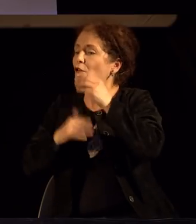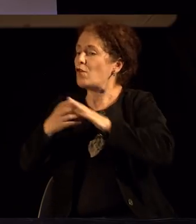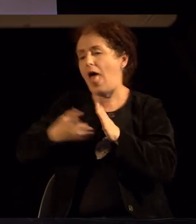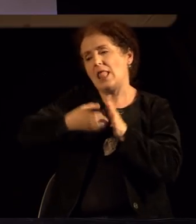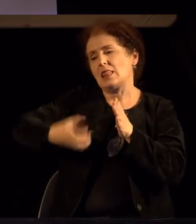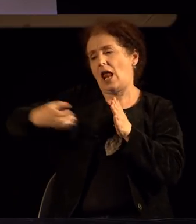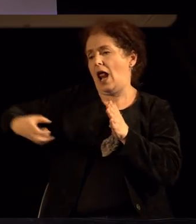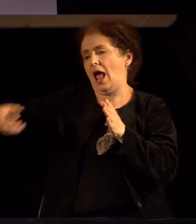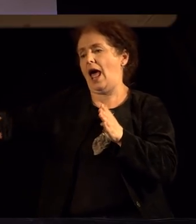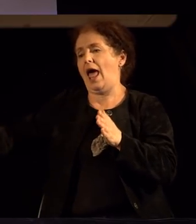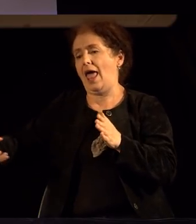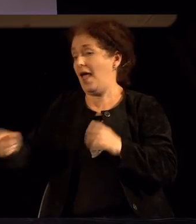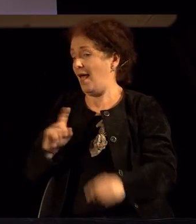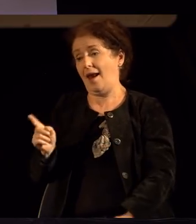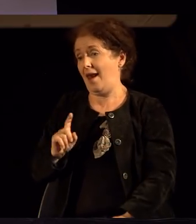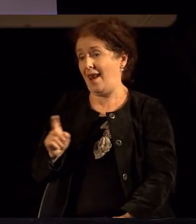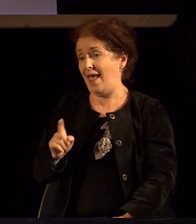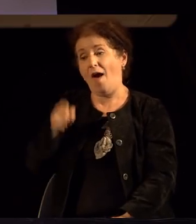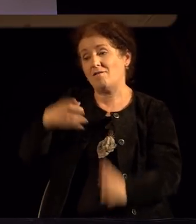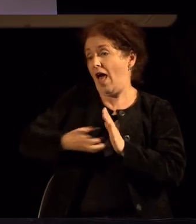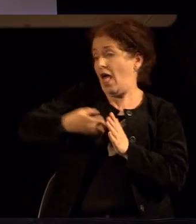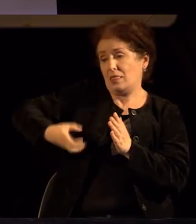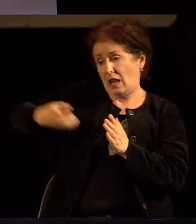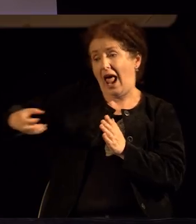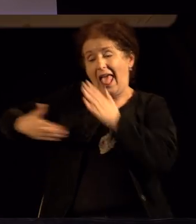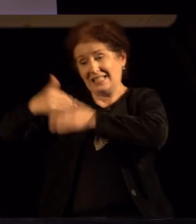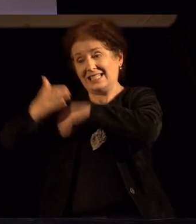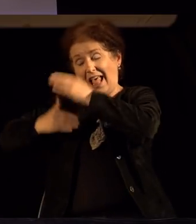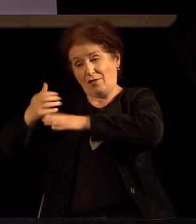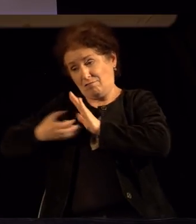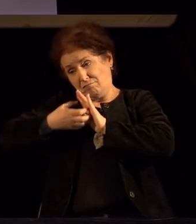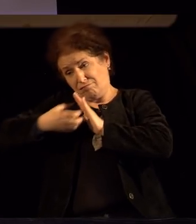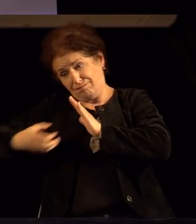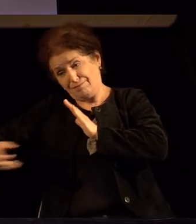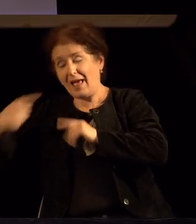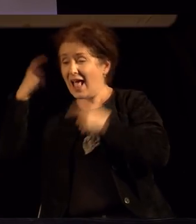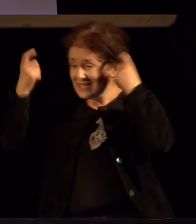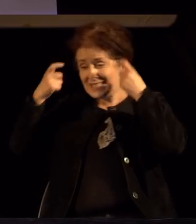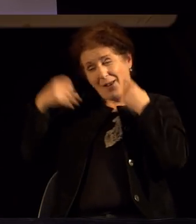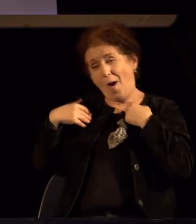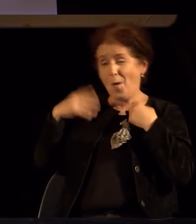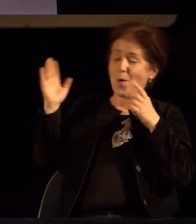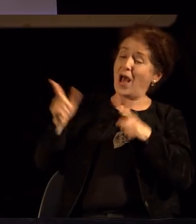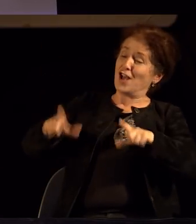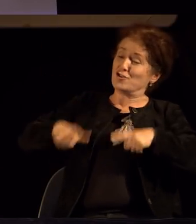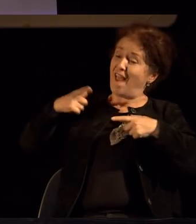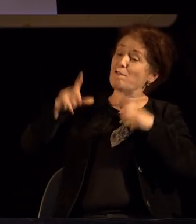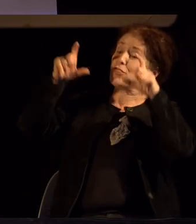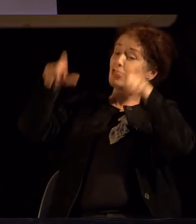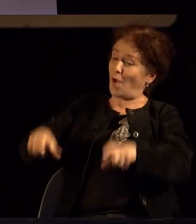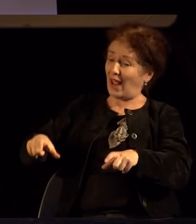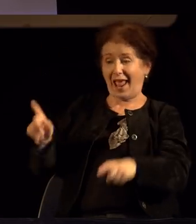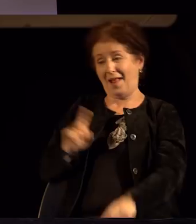ќе трае. И ова трајање на задоволството, ние си го замислуваме дека треба цел живо да трае.